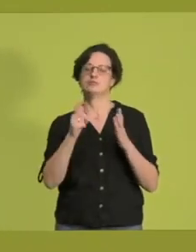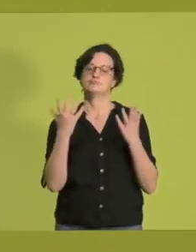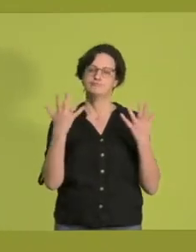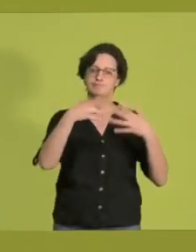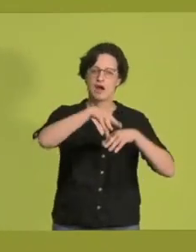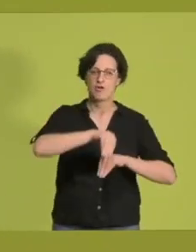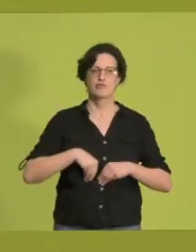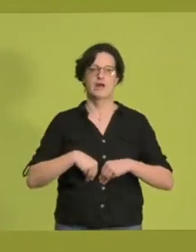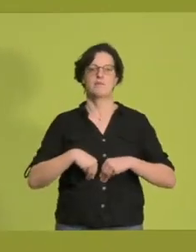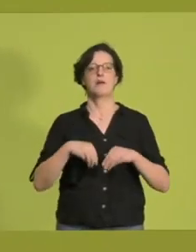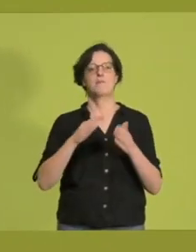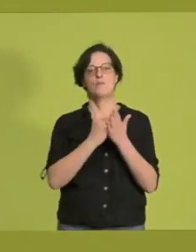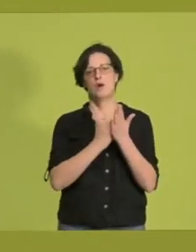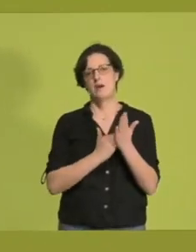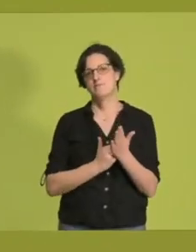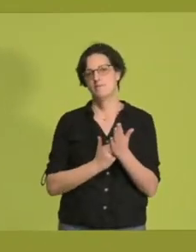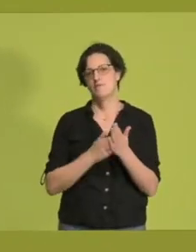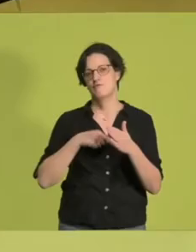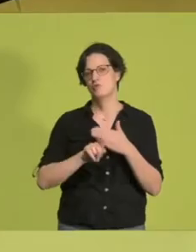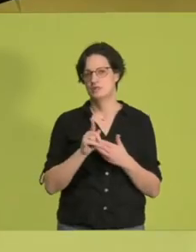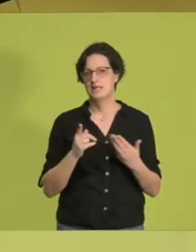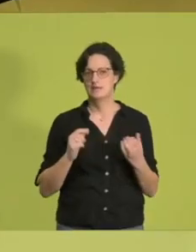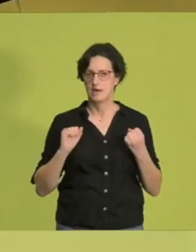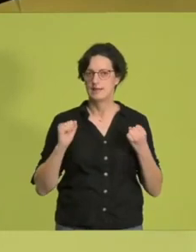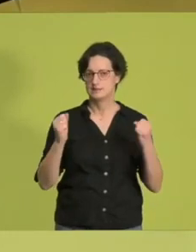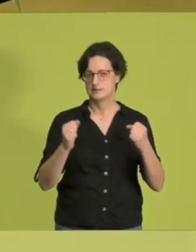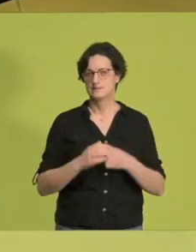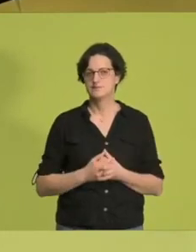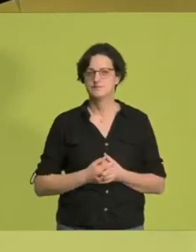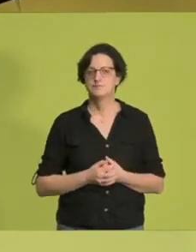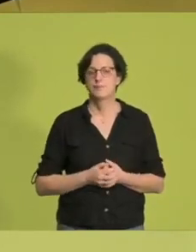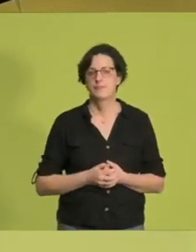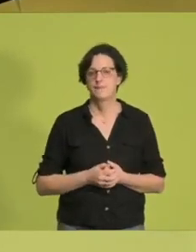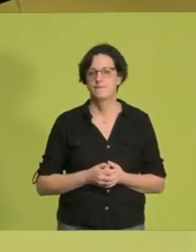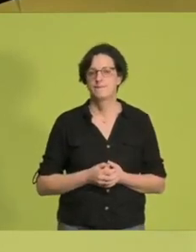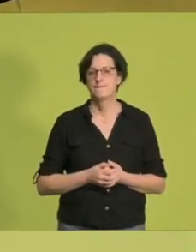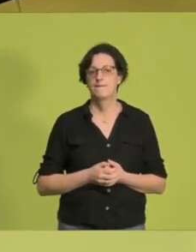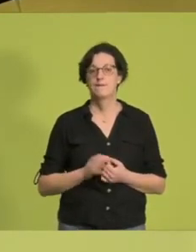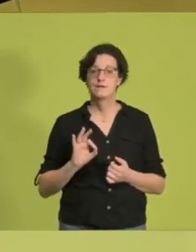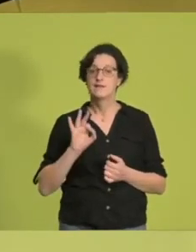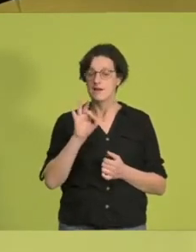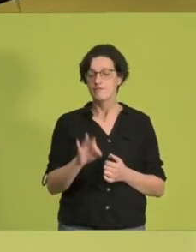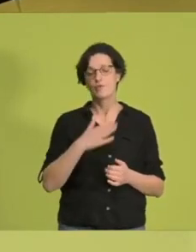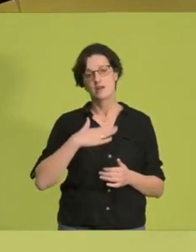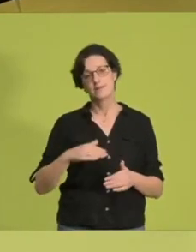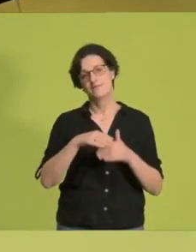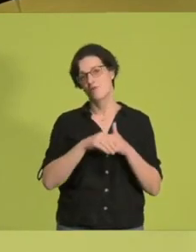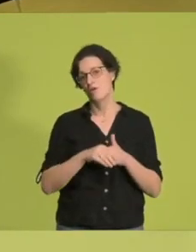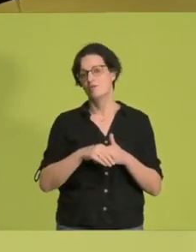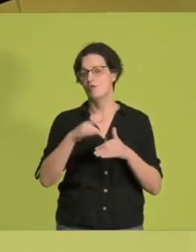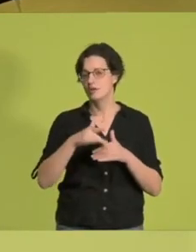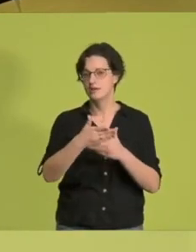den Toren Europas einsetzen. Und dafür, liebe Freundinnen und Freunde, brauchte es neben